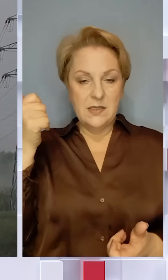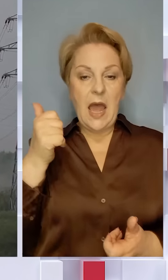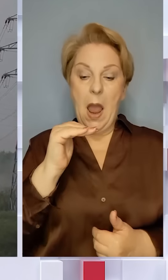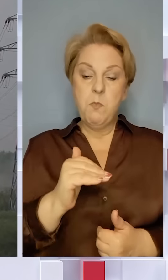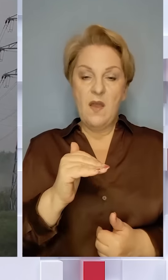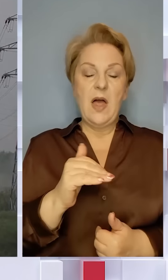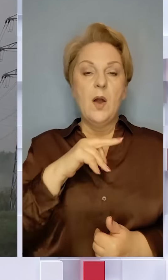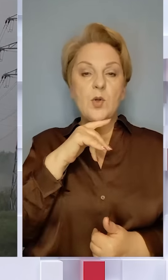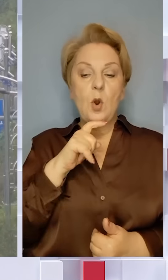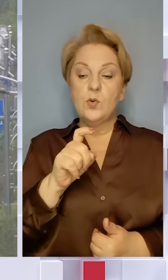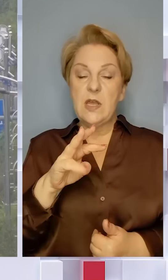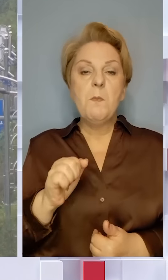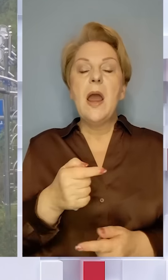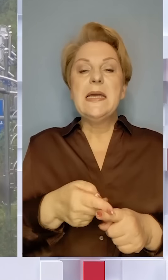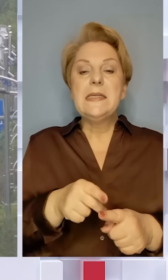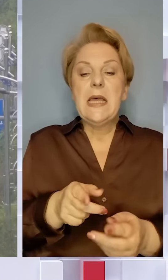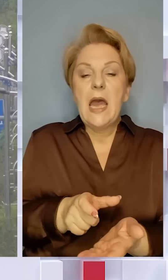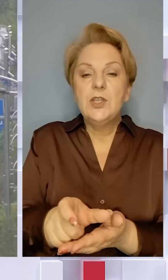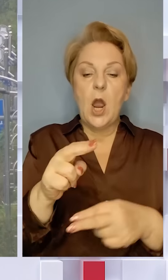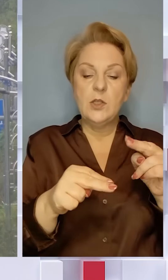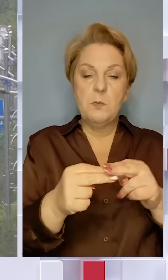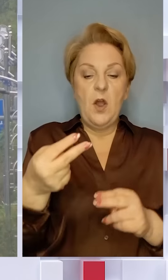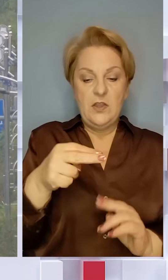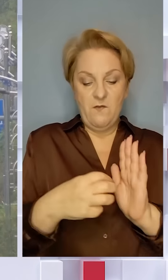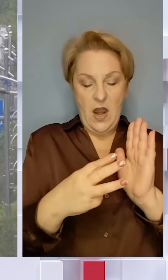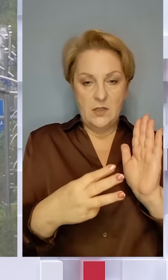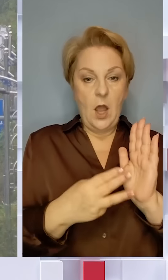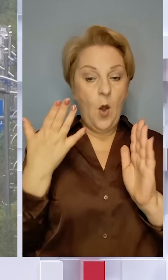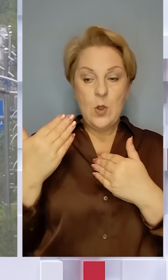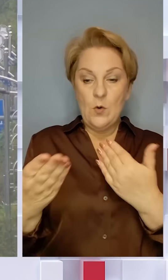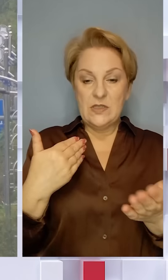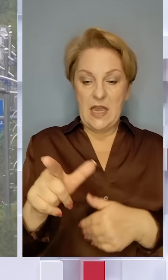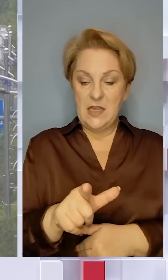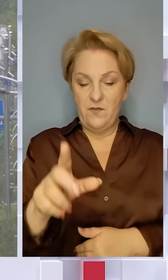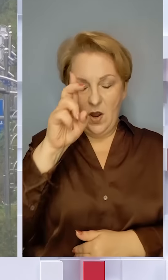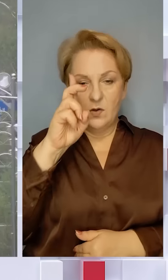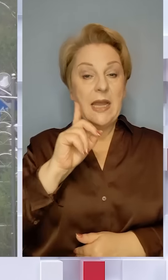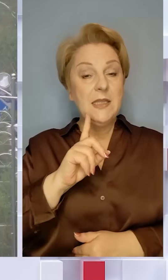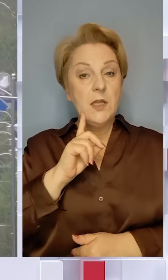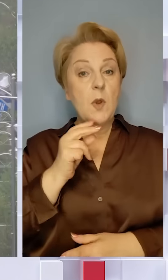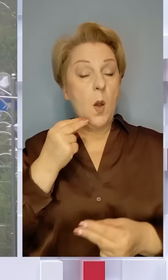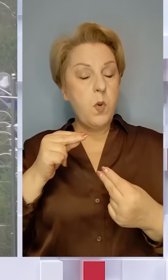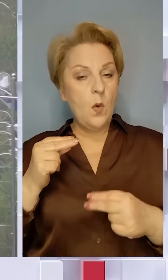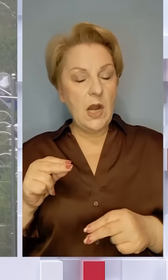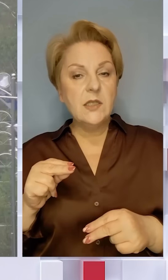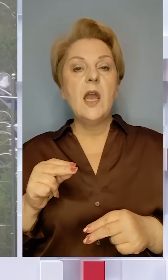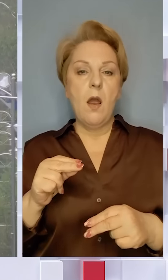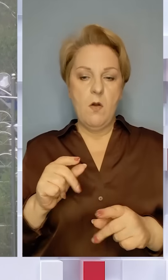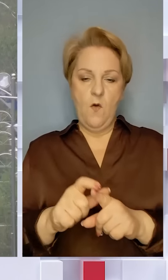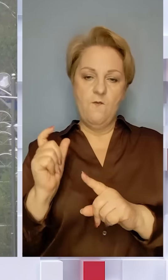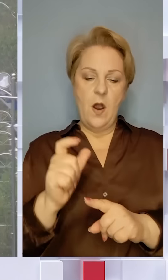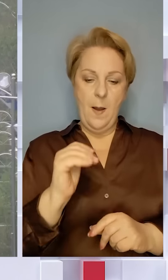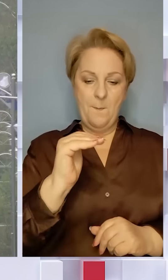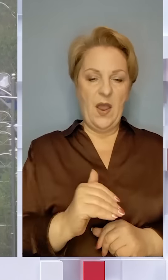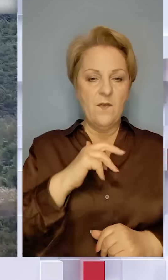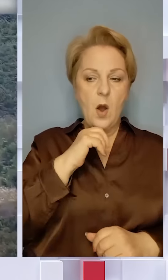-корейські ЗМІ. Йдеться про шлях, збудований у 2018-му, коли стосунки між двома державами тимчасово покращилися. У відповідь